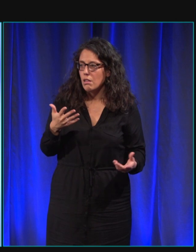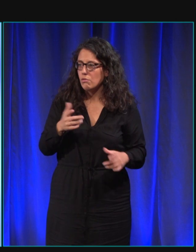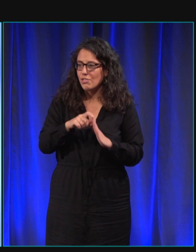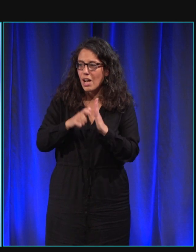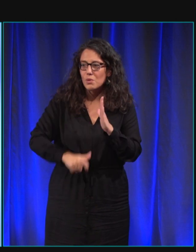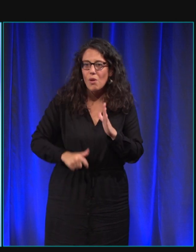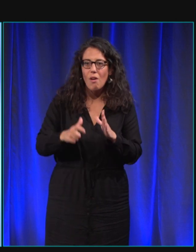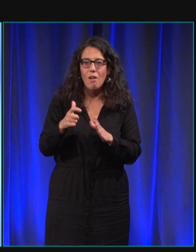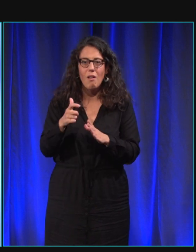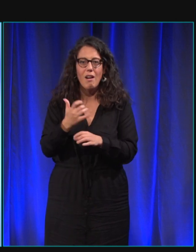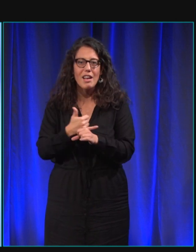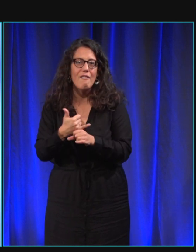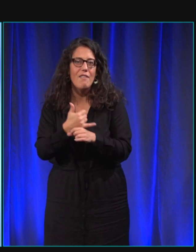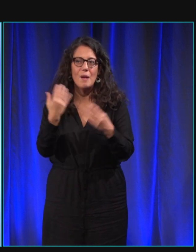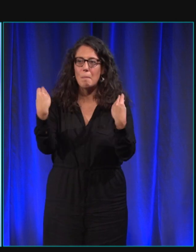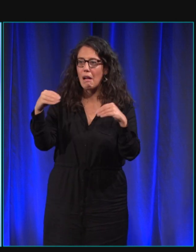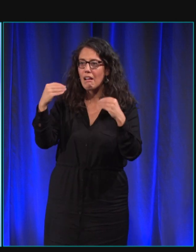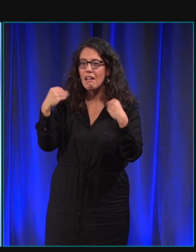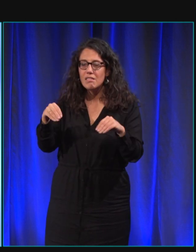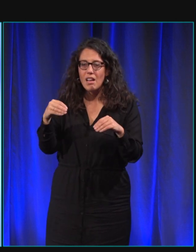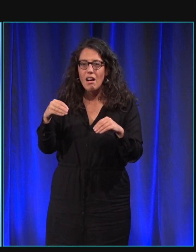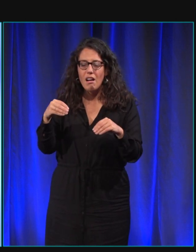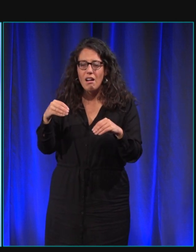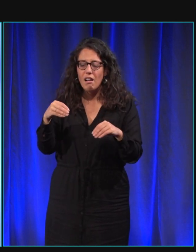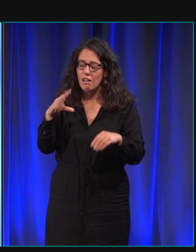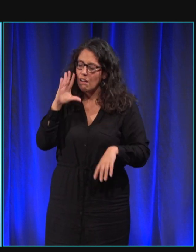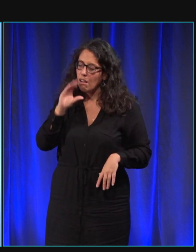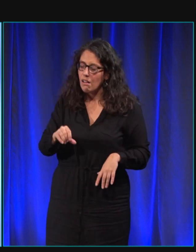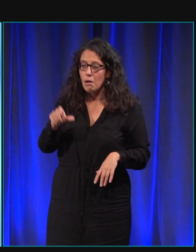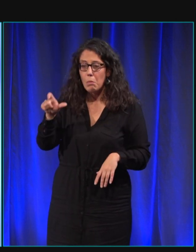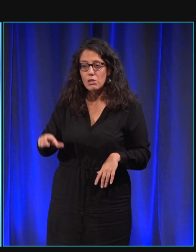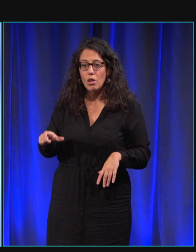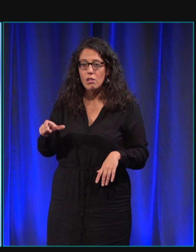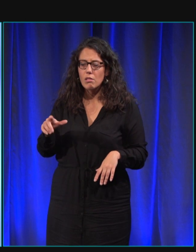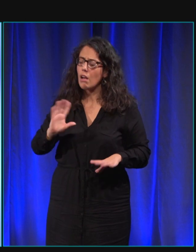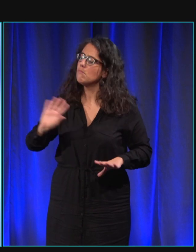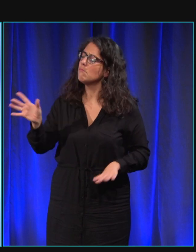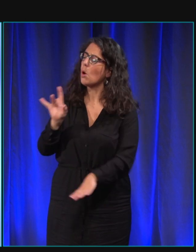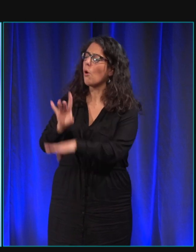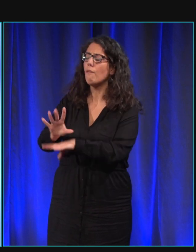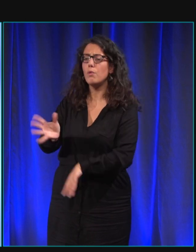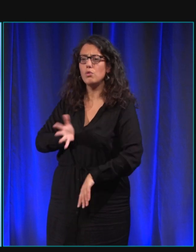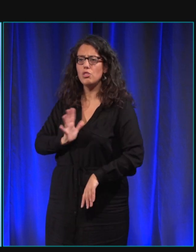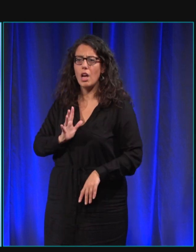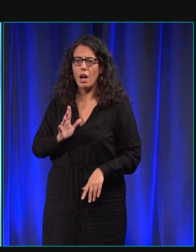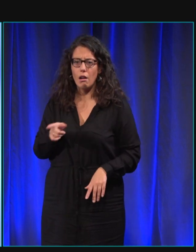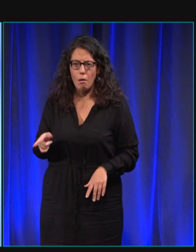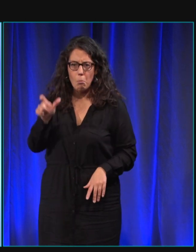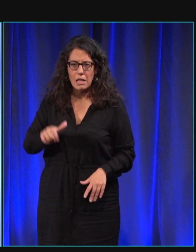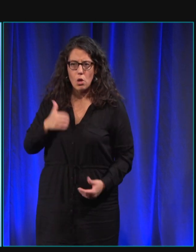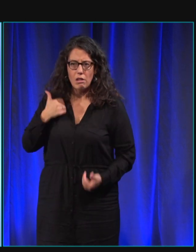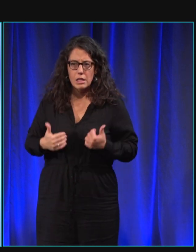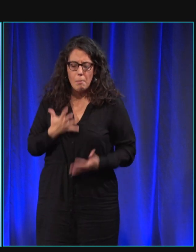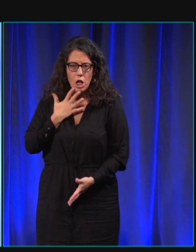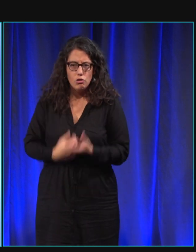un café dans un magasin quelqu'un refuser un chien et un bénéficiaire être mal à l'aise avec ça n'hésitez pas à